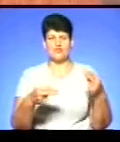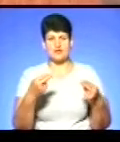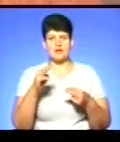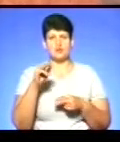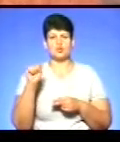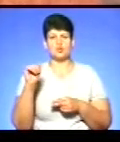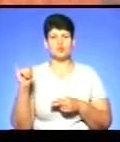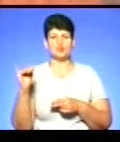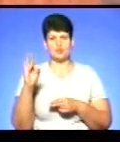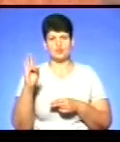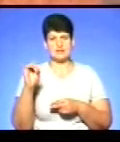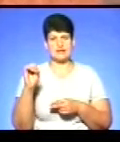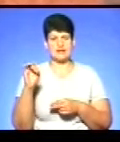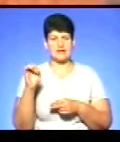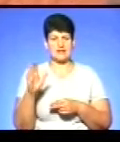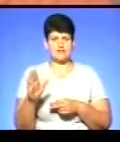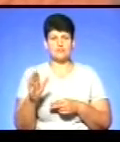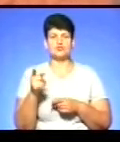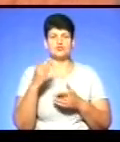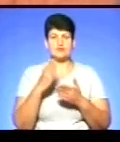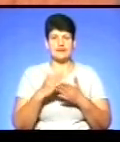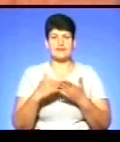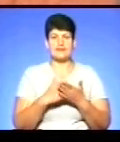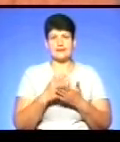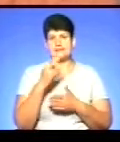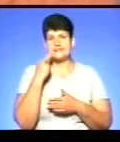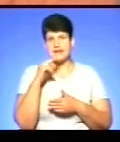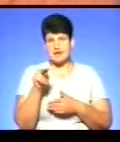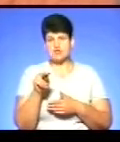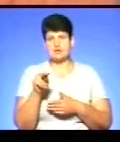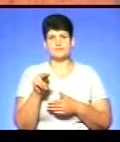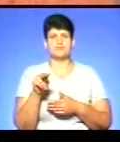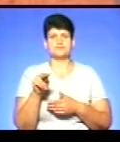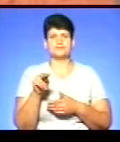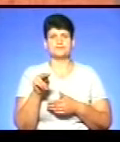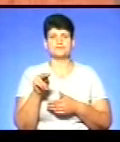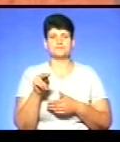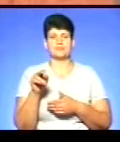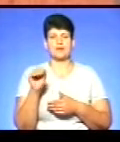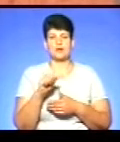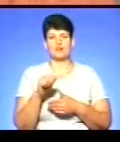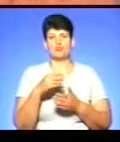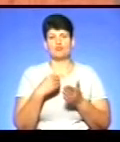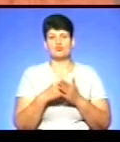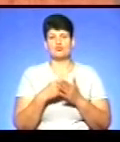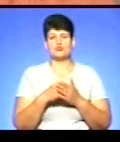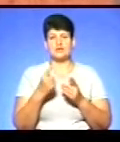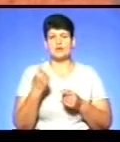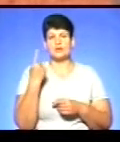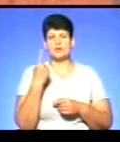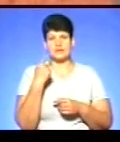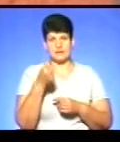телебачення цифрового, що є якість краща. І в бюджеті тільки один рік